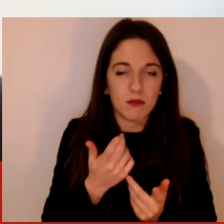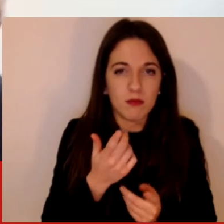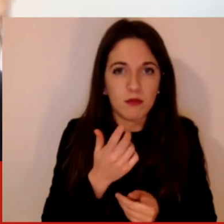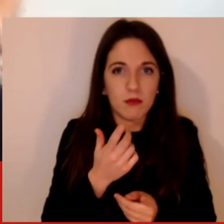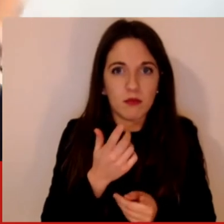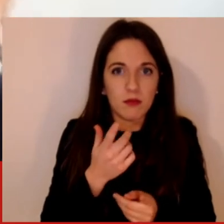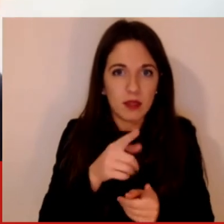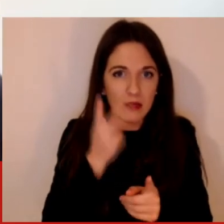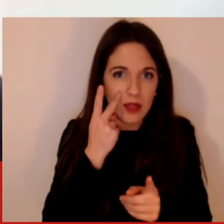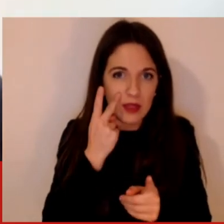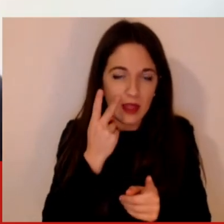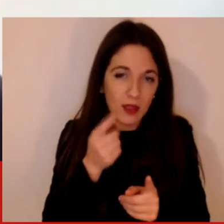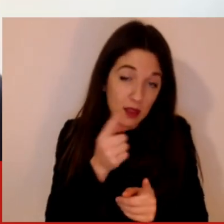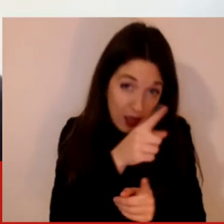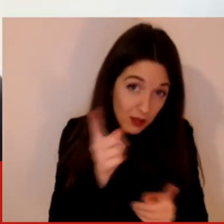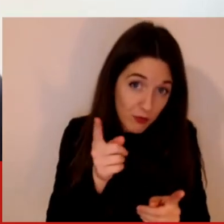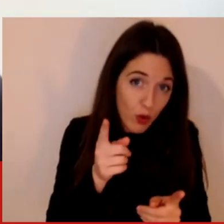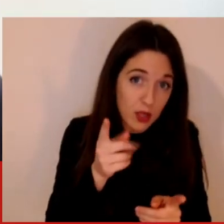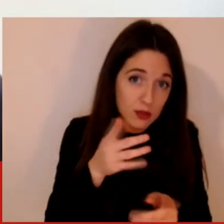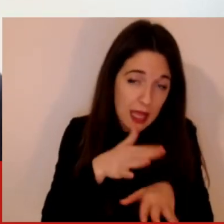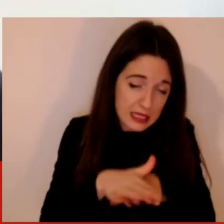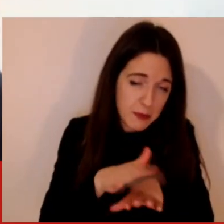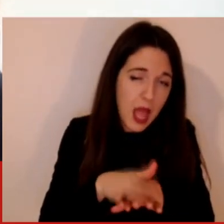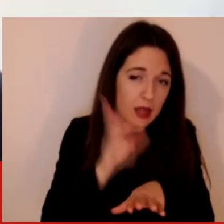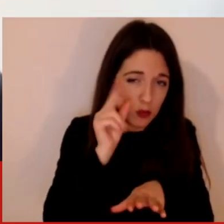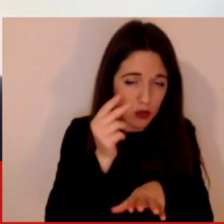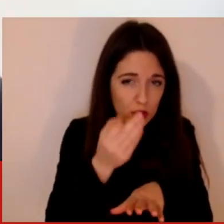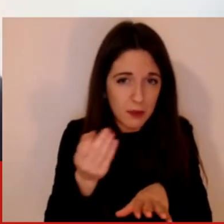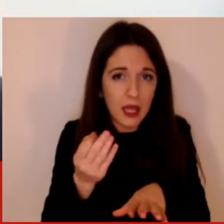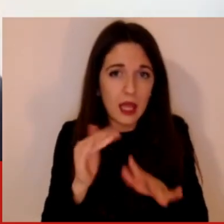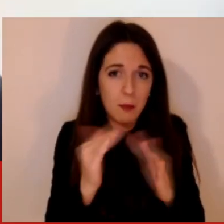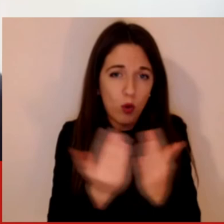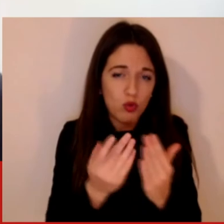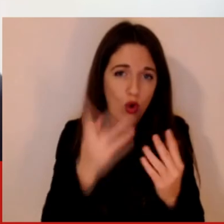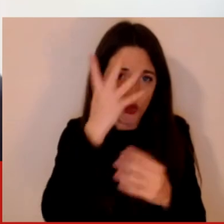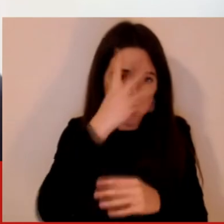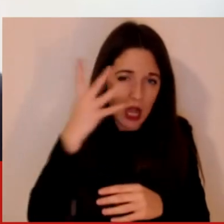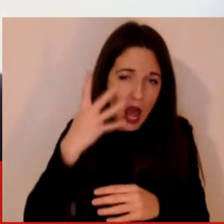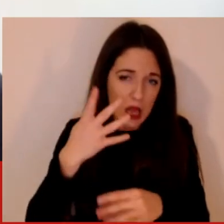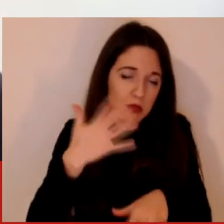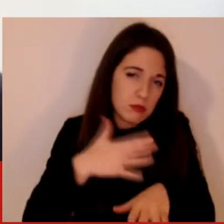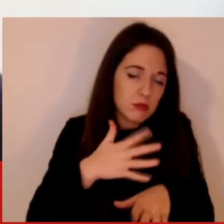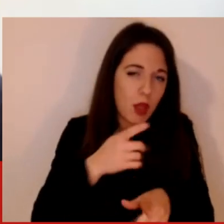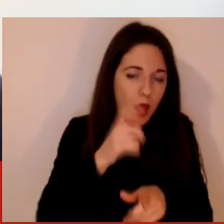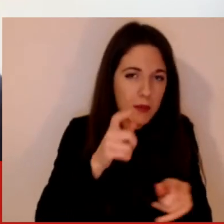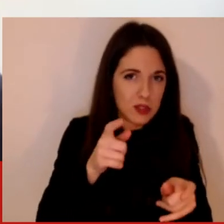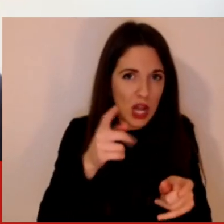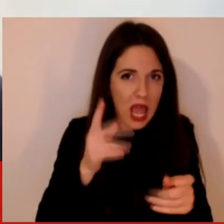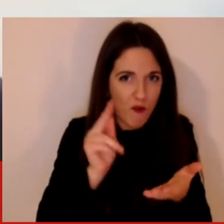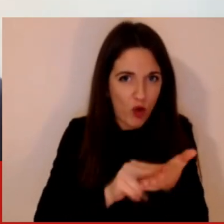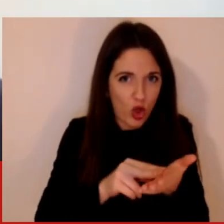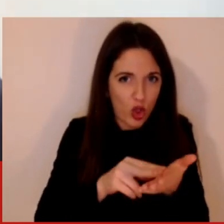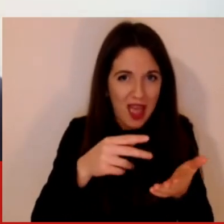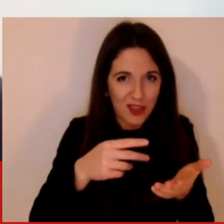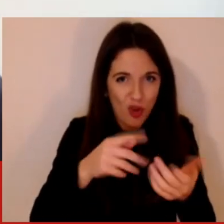stati anche alcuni piccoli fallimenti, per esempio noi a marzo, aprile diciamo molti paesi